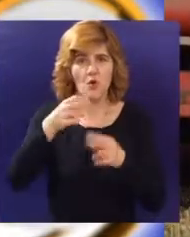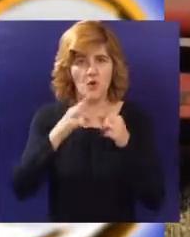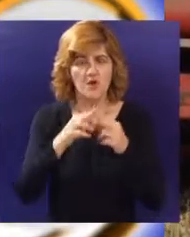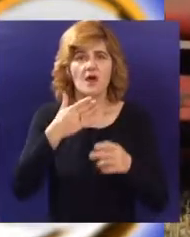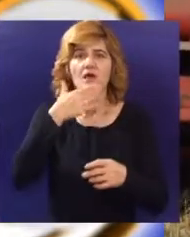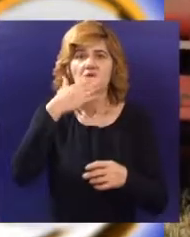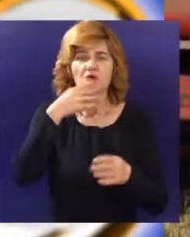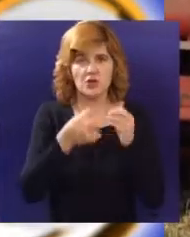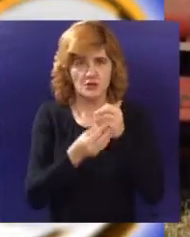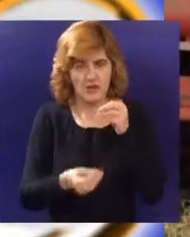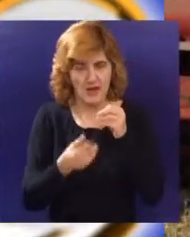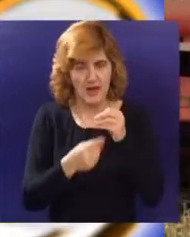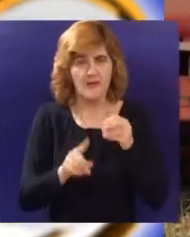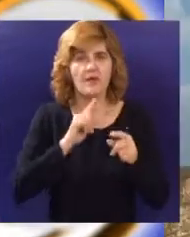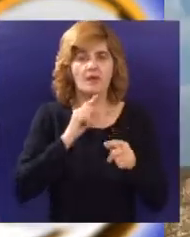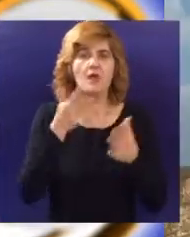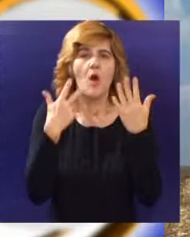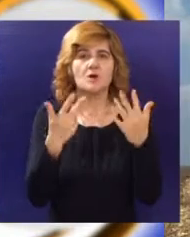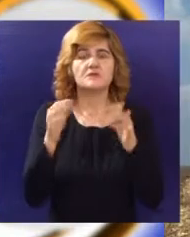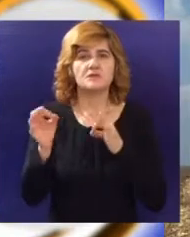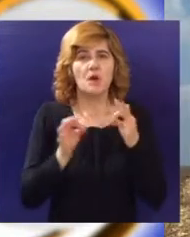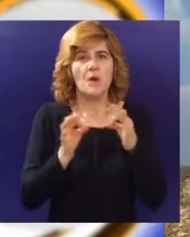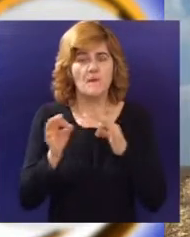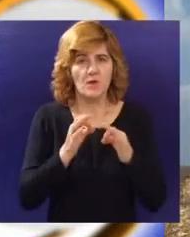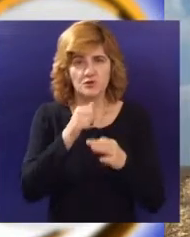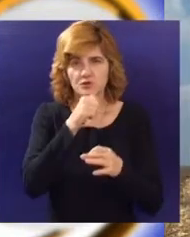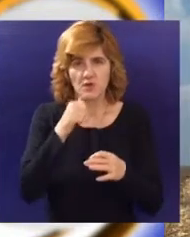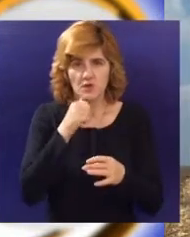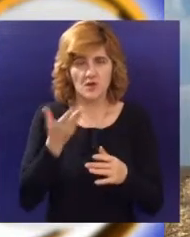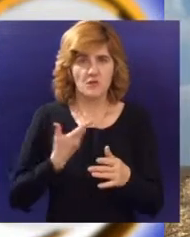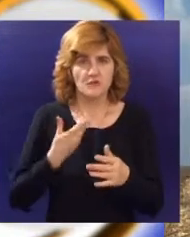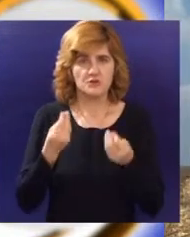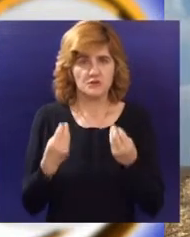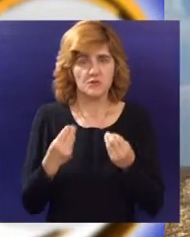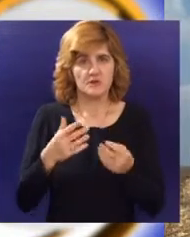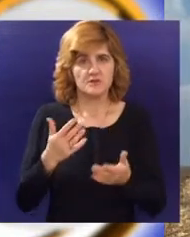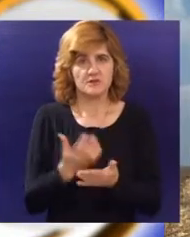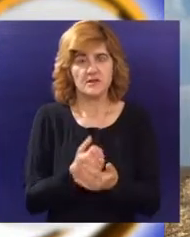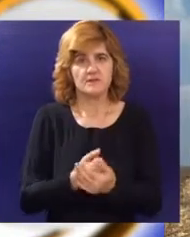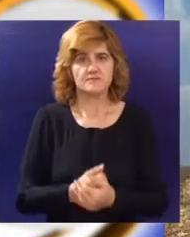šećerna repa, završeno je preko 80% posla, a prinos je skoro 50 tona po hektaru.